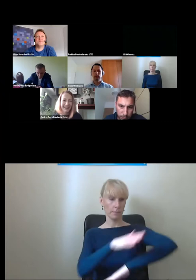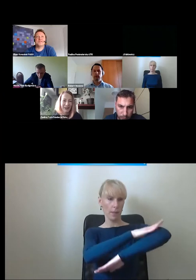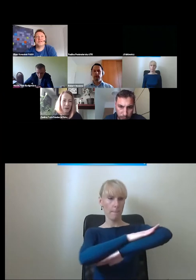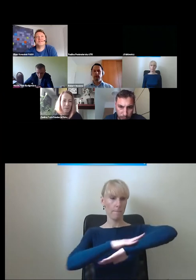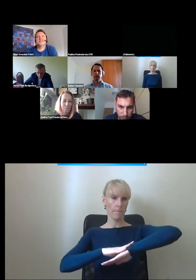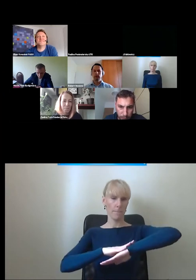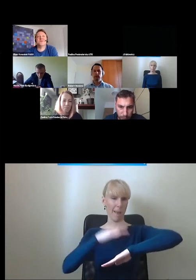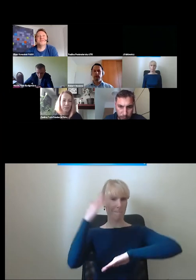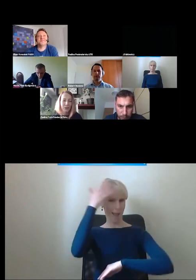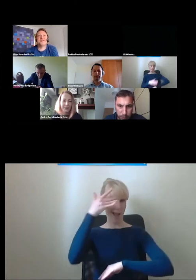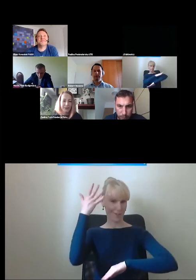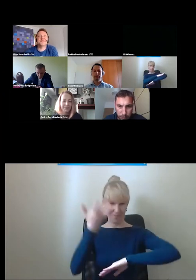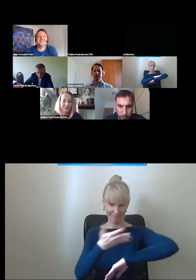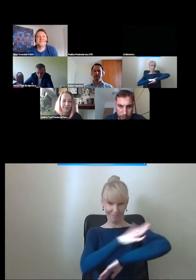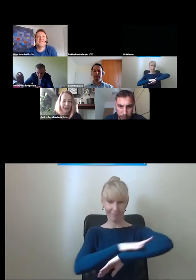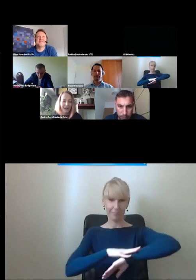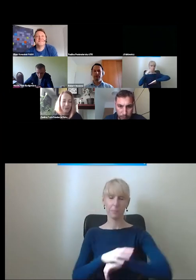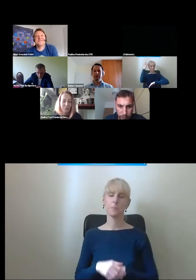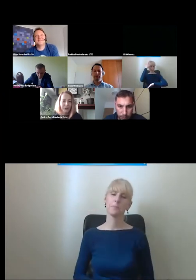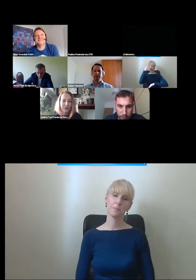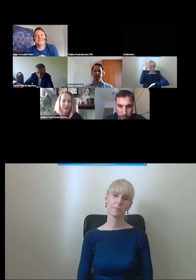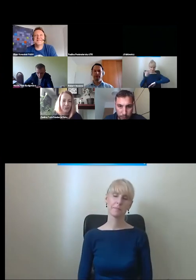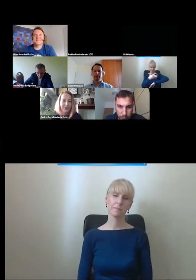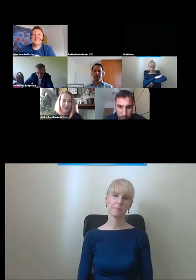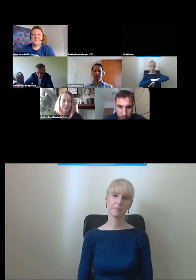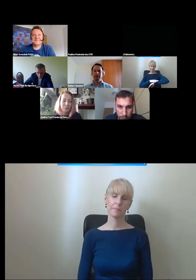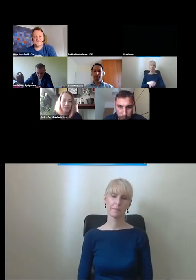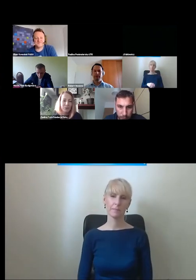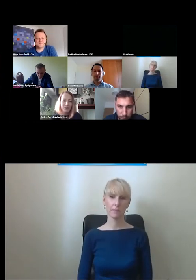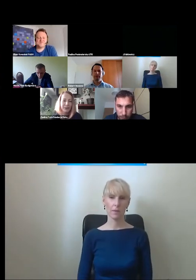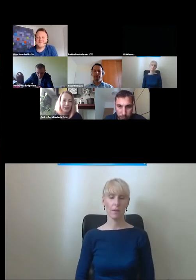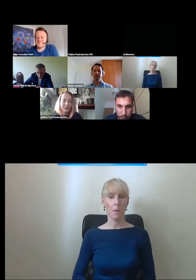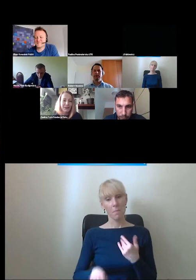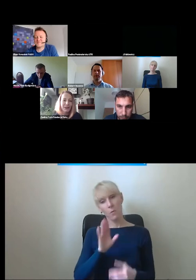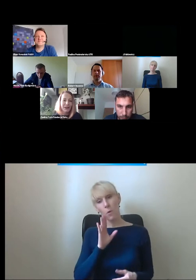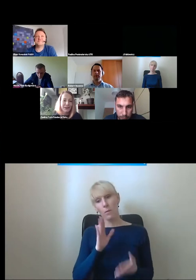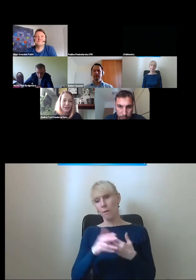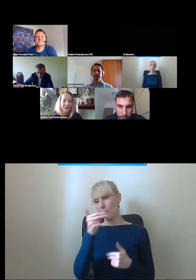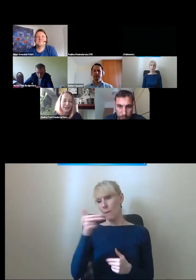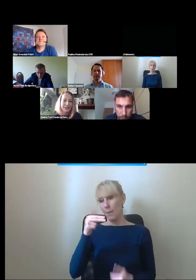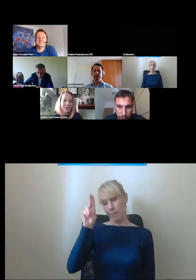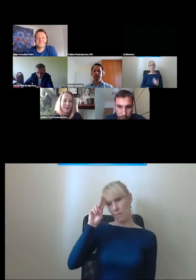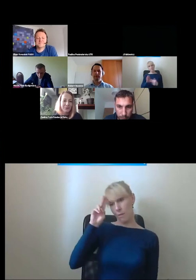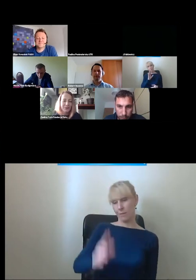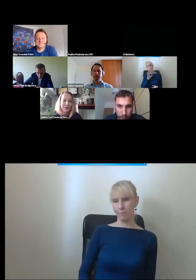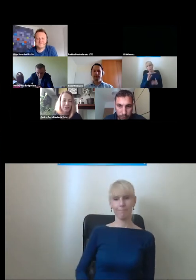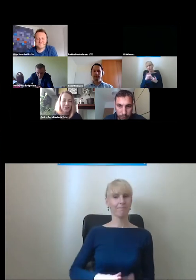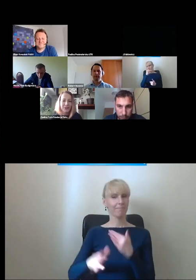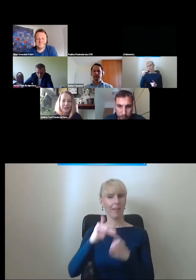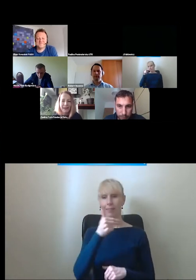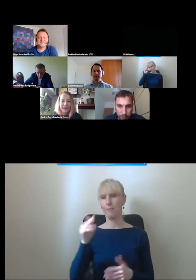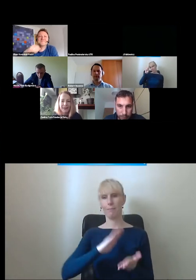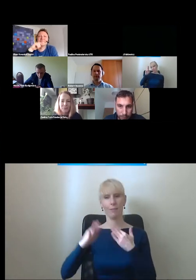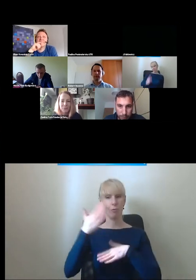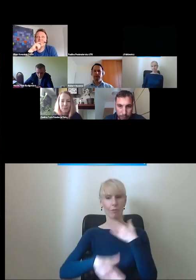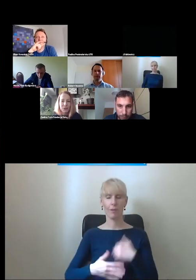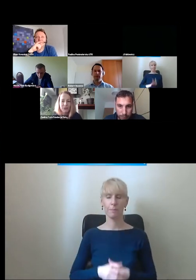marzeń, pochylnie marzeń. Pochylnie marzeń, pochylnie to jak toalety, to jest temat, który się nie kończy,